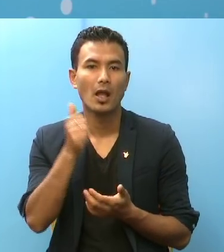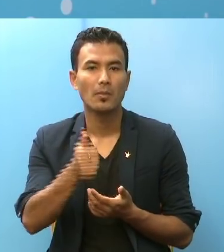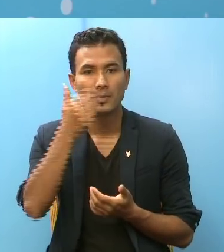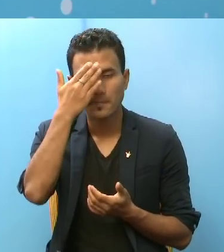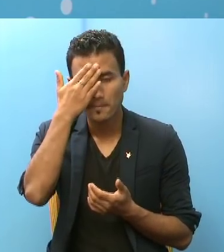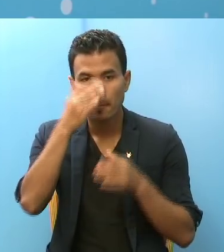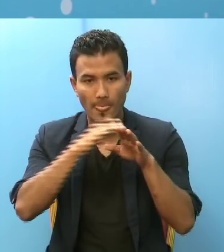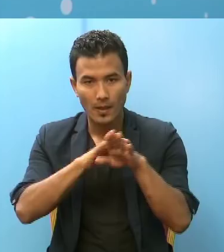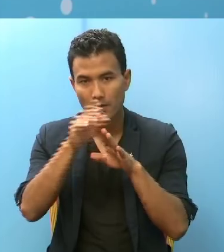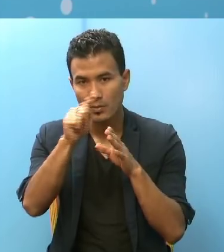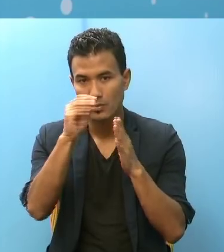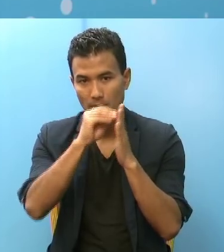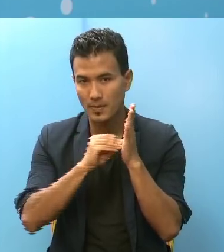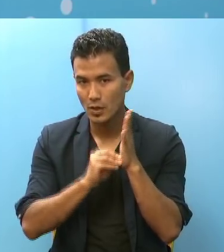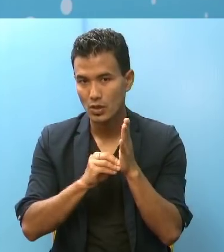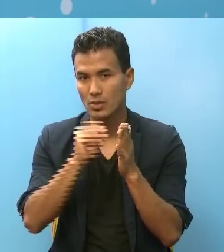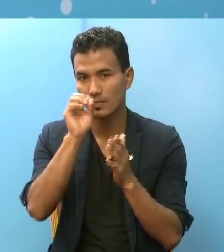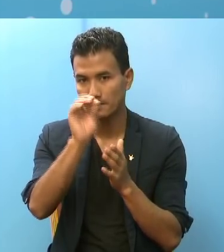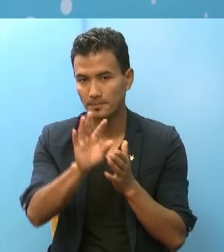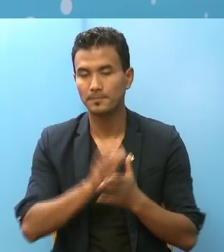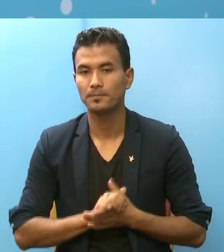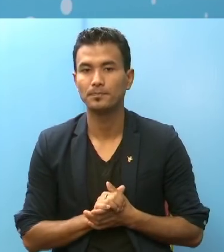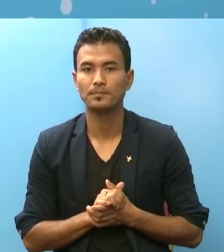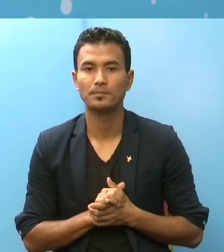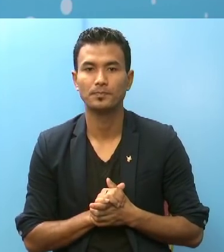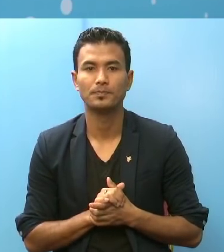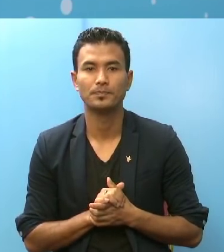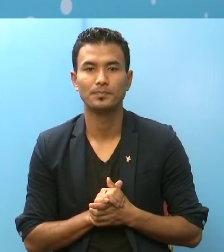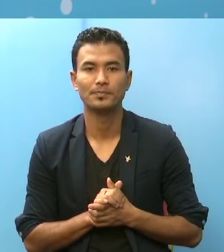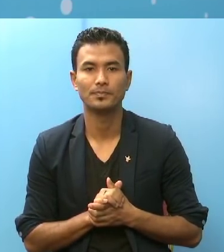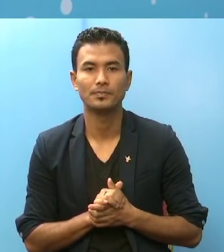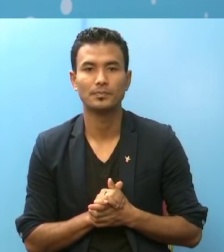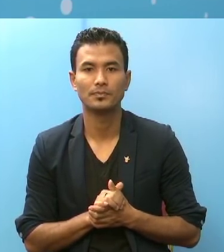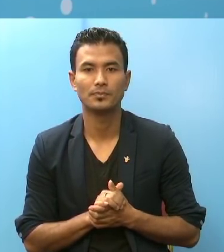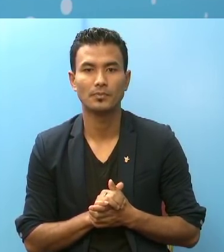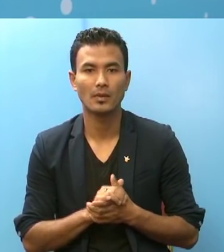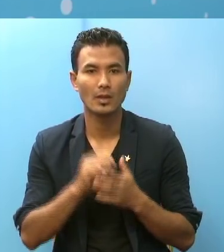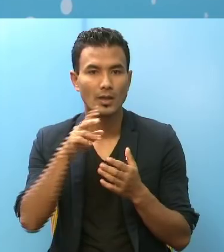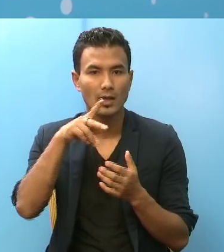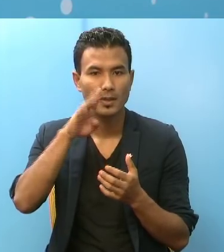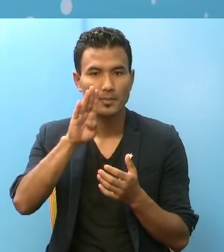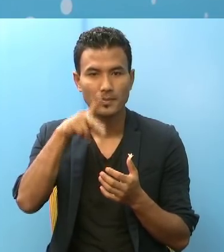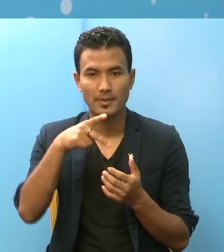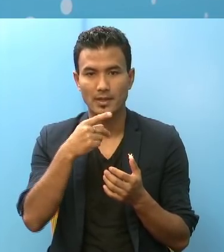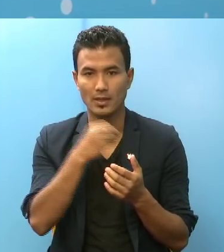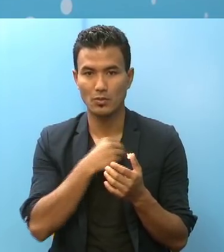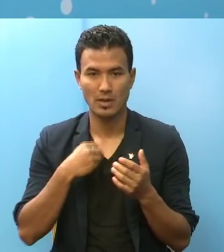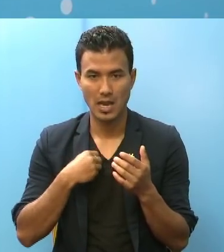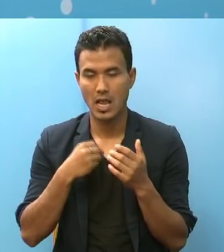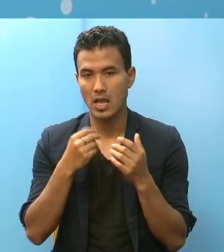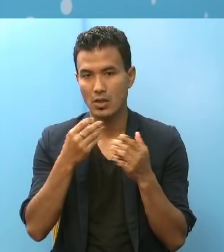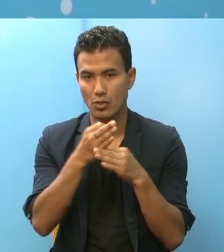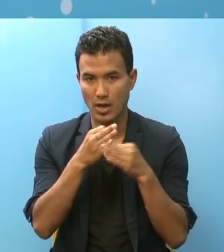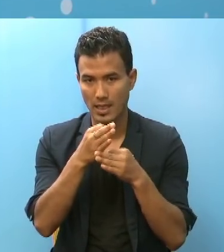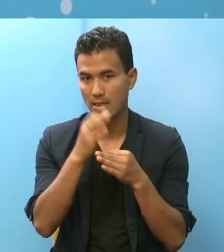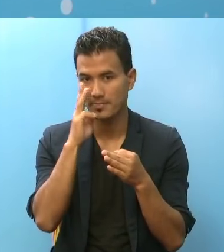संक्रमित अरूको बिवरन प्रस्तूत गर्न गईरे को चौँ ब्पी कोईराला स्वास्त विज्यान पर्तिस्टान